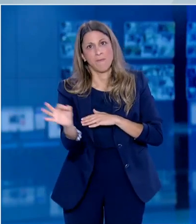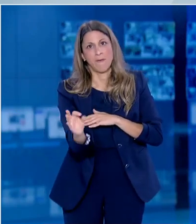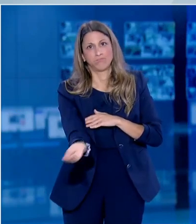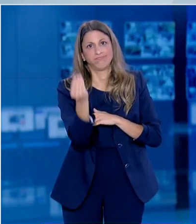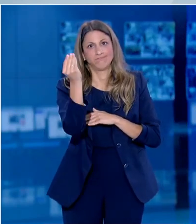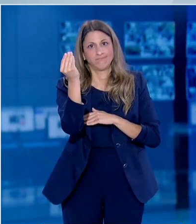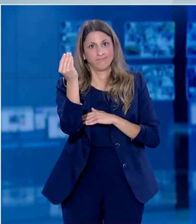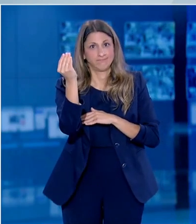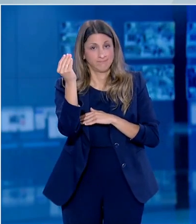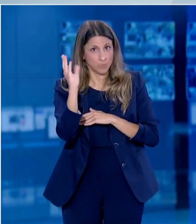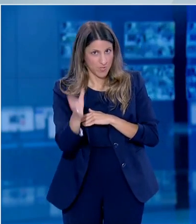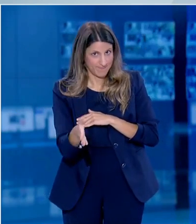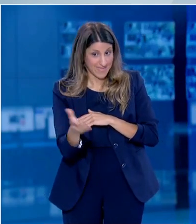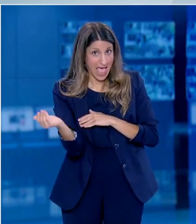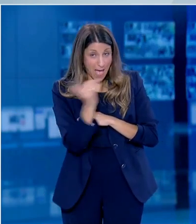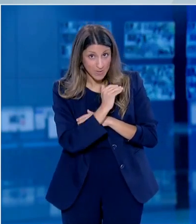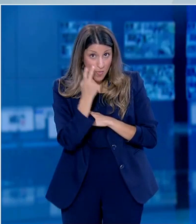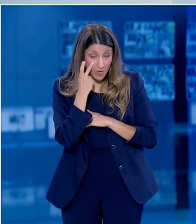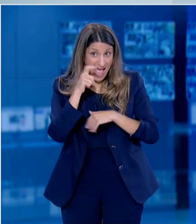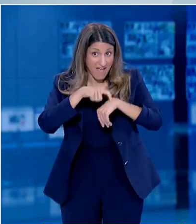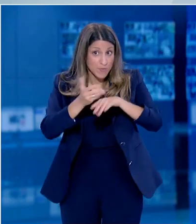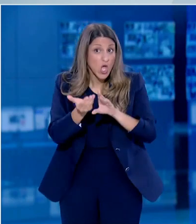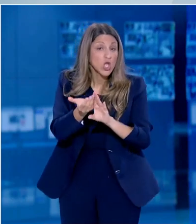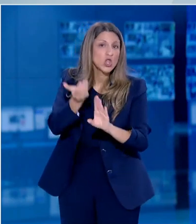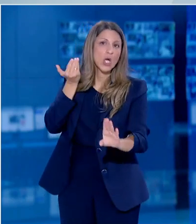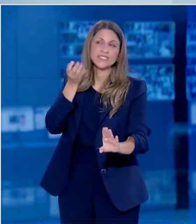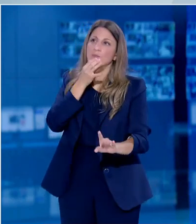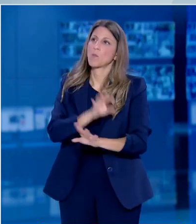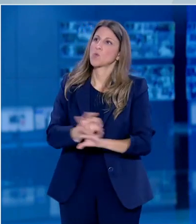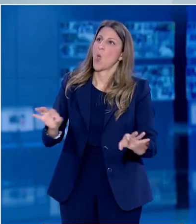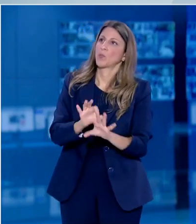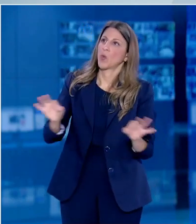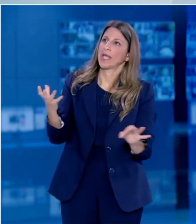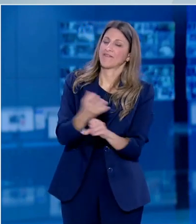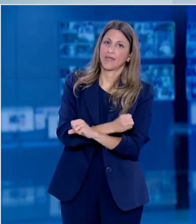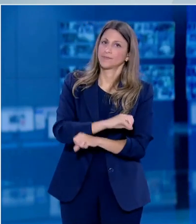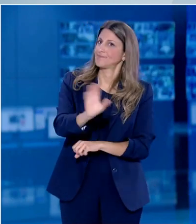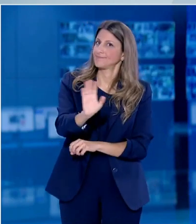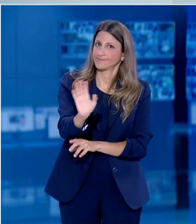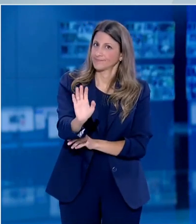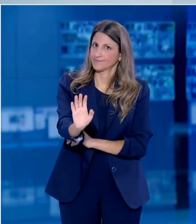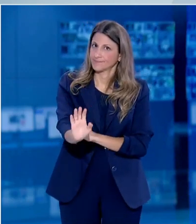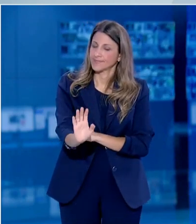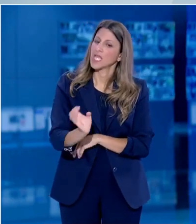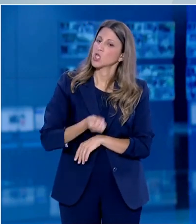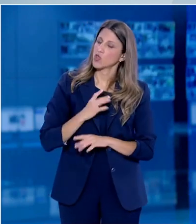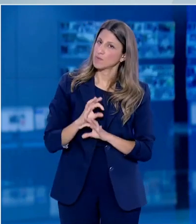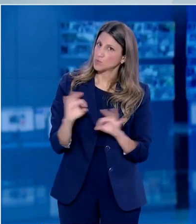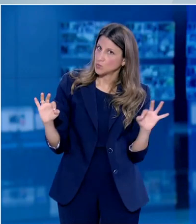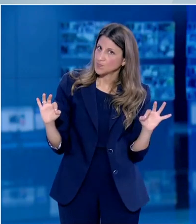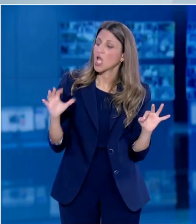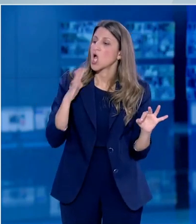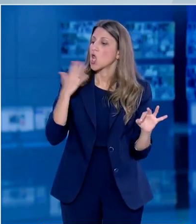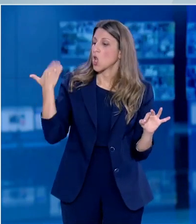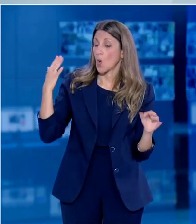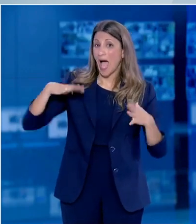παραπάνω. Άρα νομίζω είναι νωρίς. Είμαστε πολύ χαρούμενοι γιατί η πρώτη άρση των μέτρων